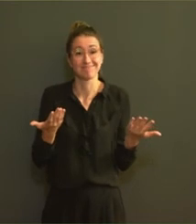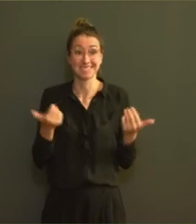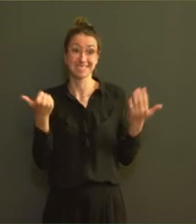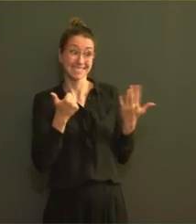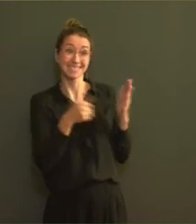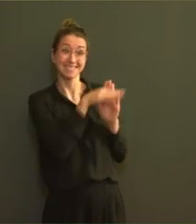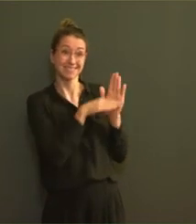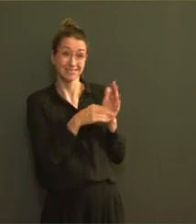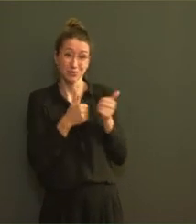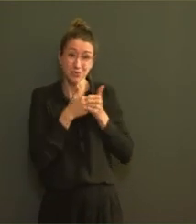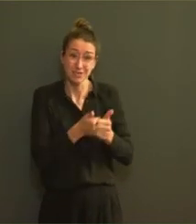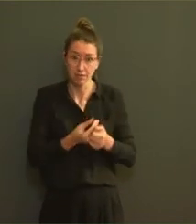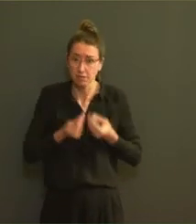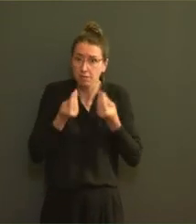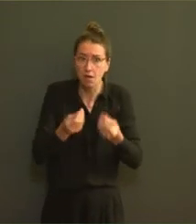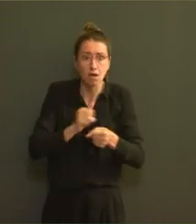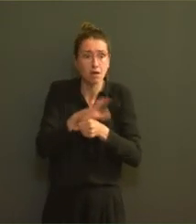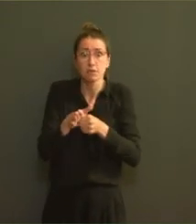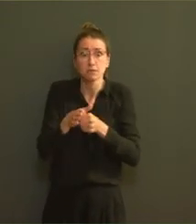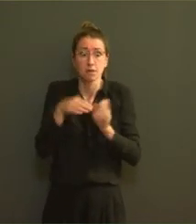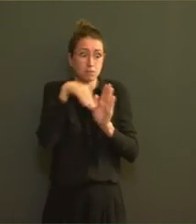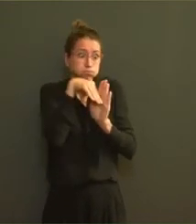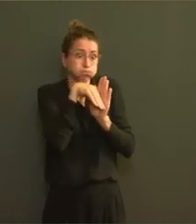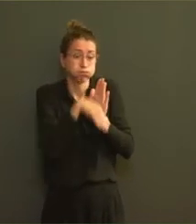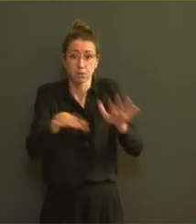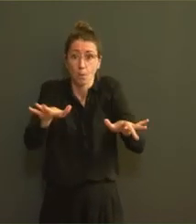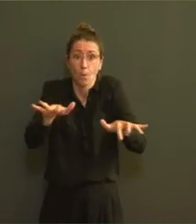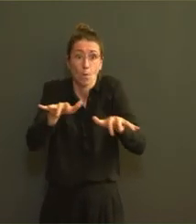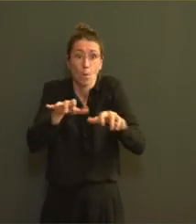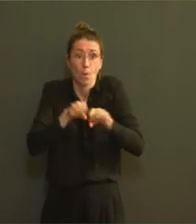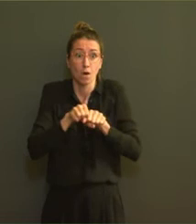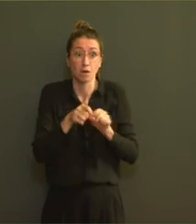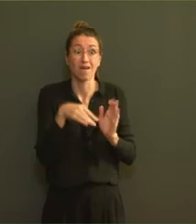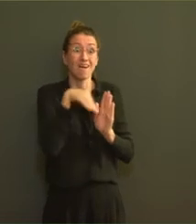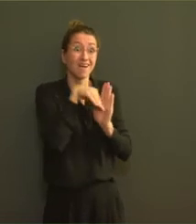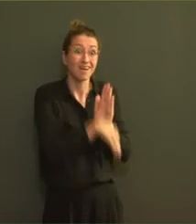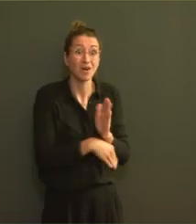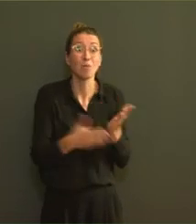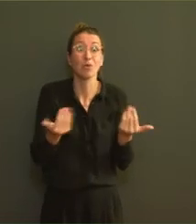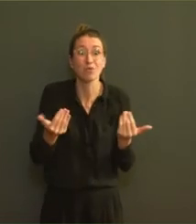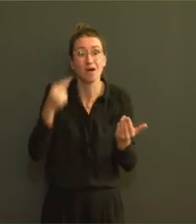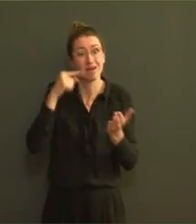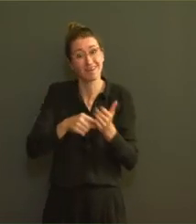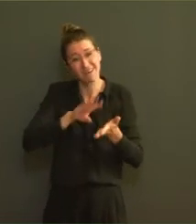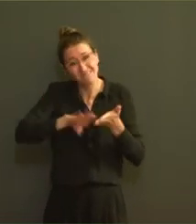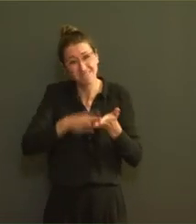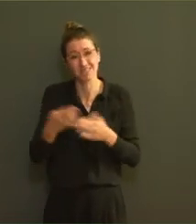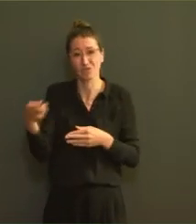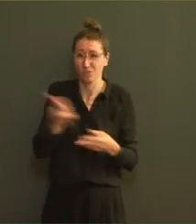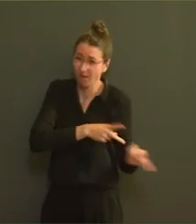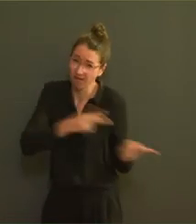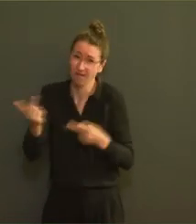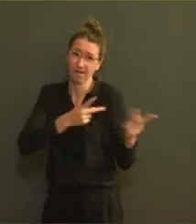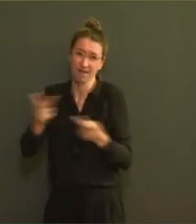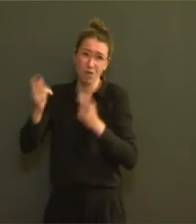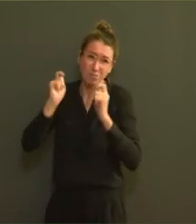du nombre de contaminations, mais aussi pour faire en sorte que moins de personnes ne se retrouvent ensuite hospitalisées ou ne viennent malheureusement à décéder du